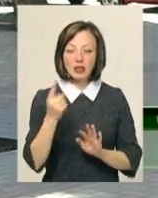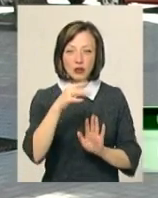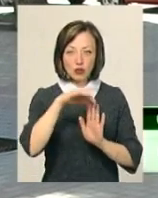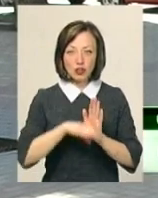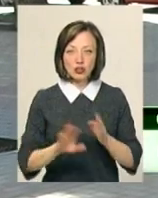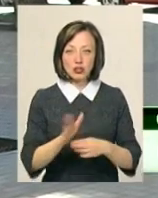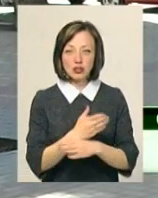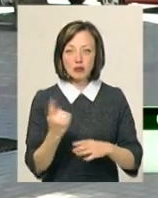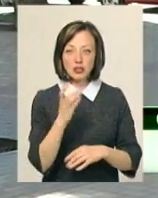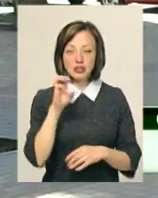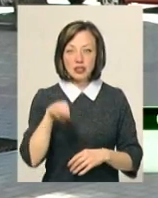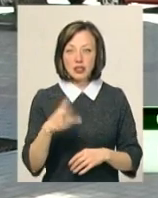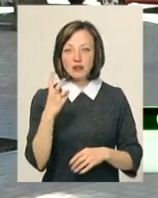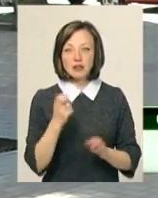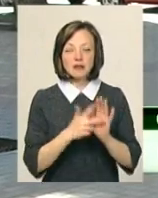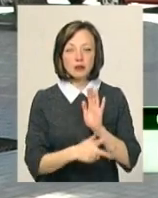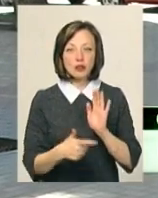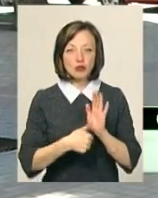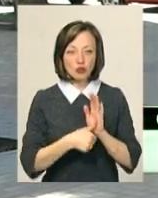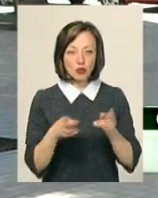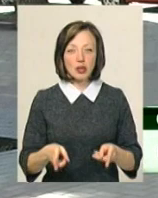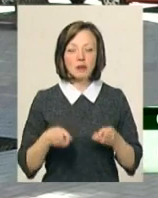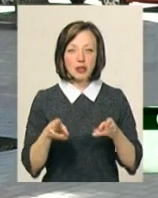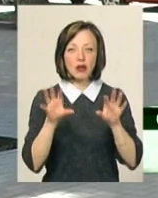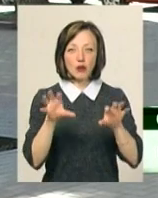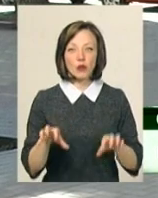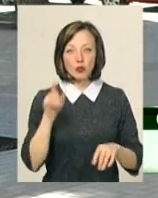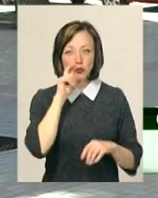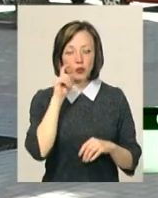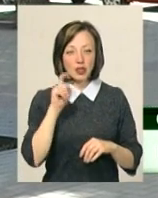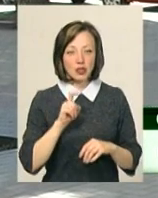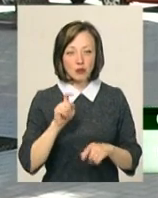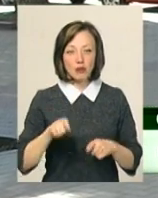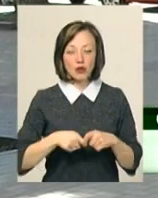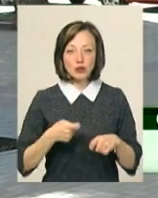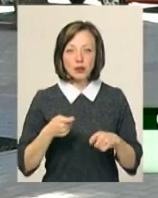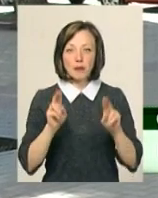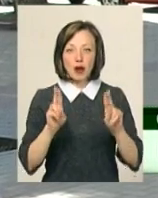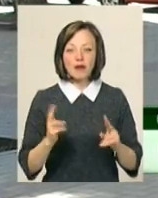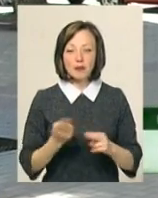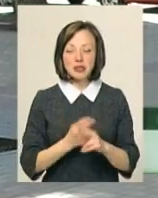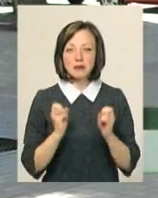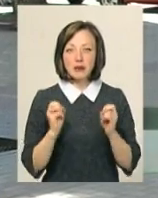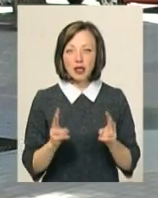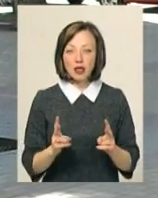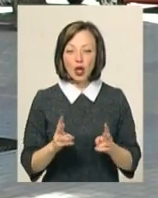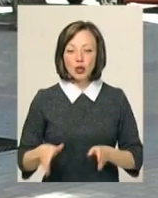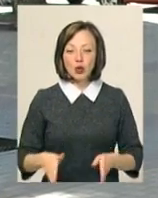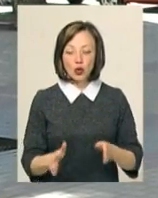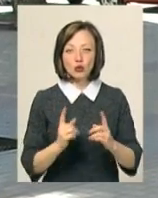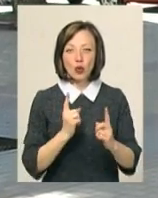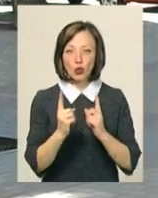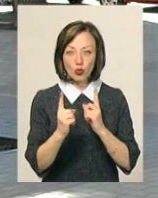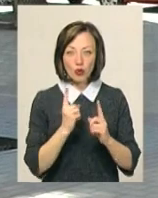частиною першої статті 286 Кримінального кодексу України порушення правил безпеки дорожнього